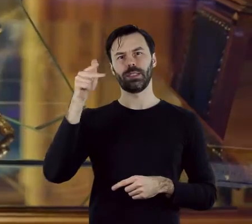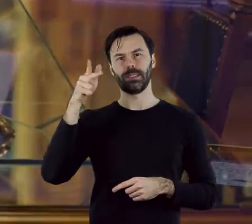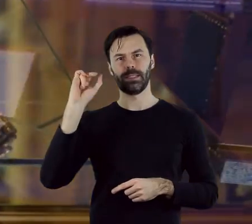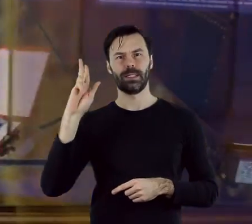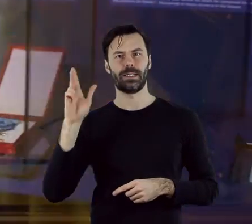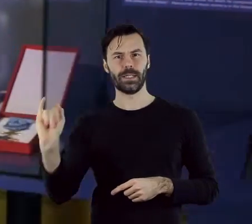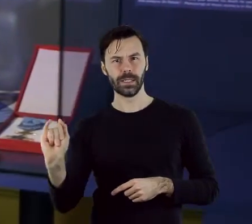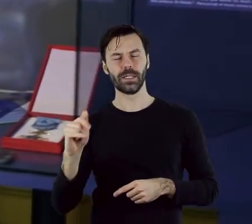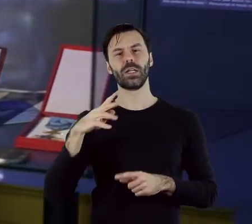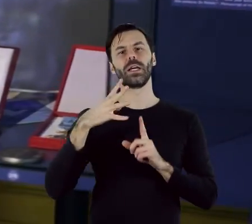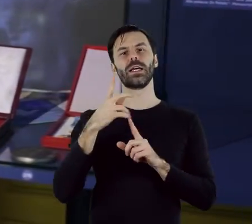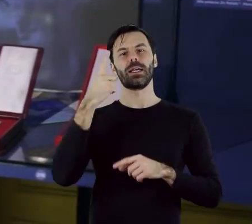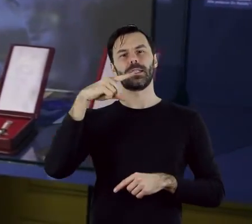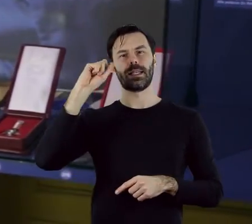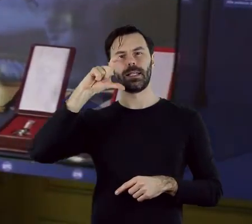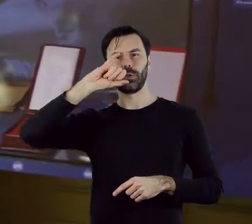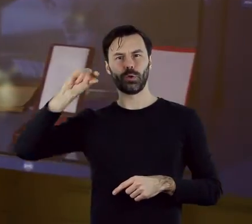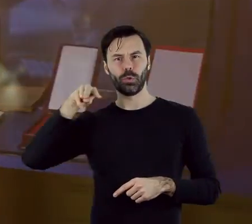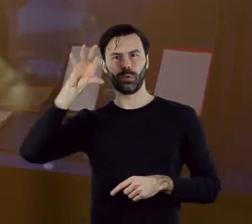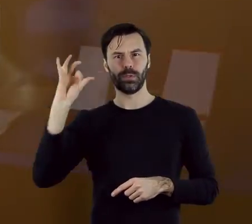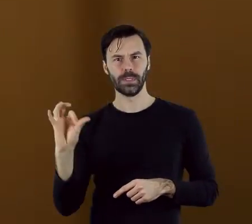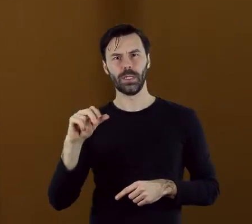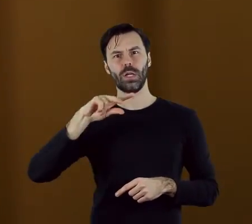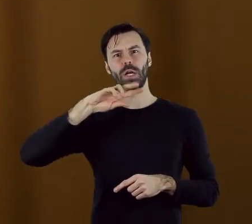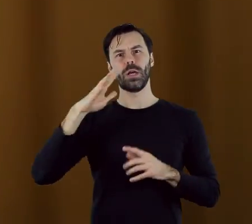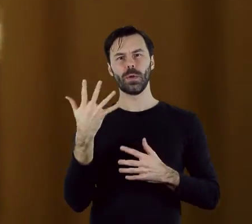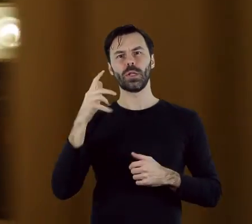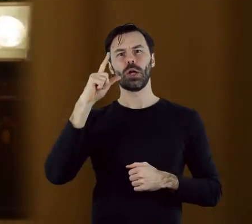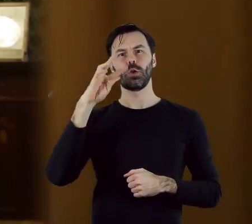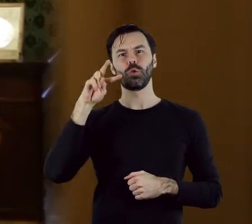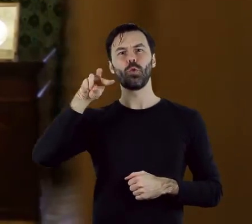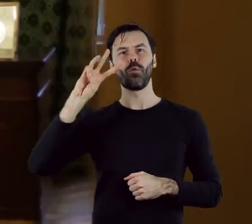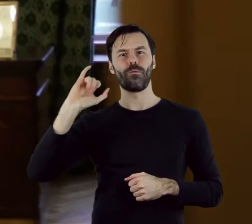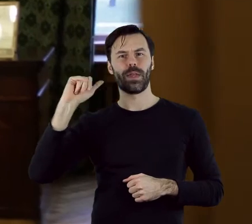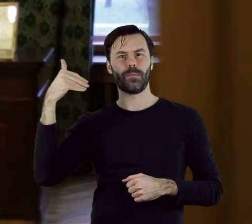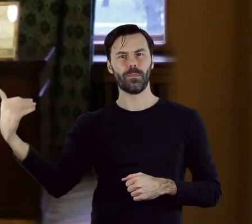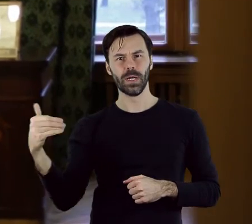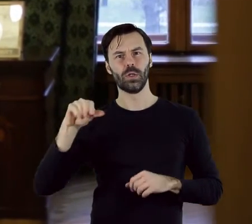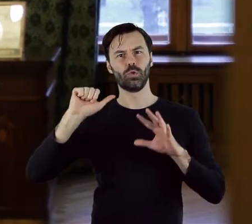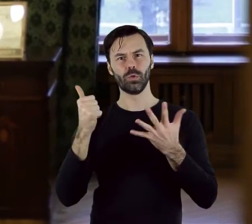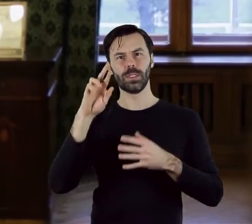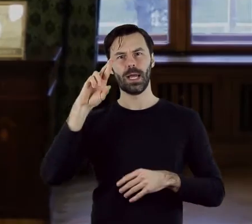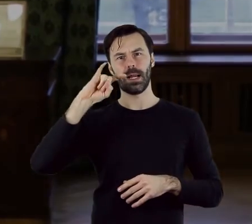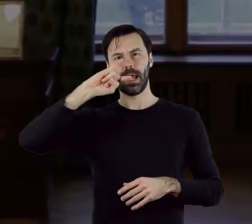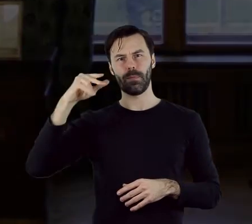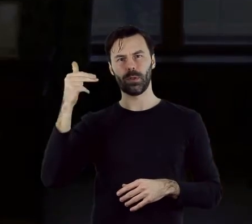Tansmana, Jerzego Okosińskiego, Karla Dedeciusa, Juliana Tuwima i Władysława Reymonta.